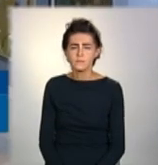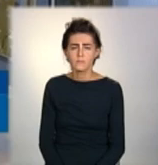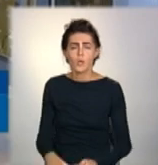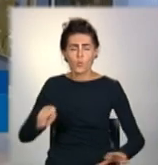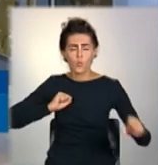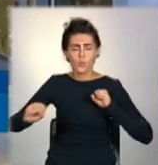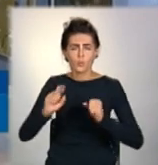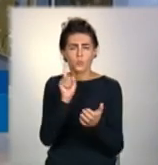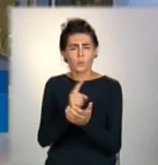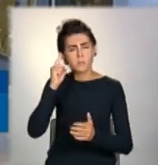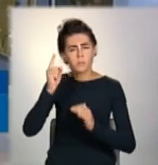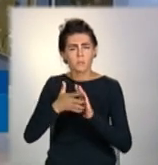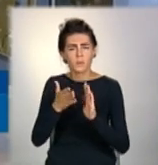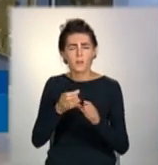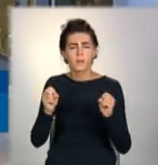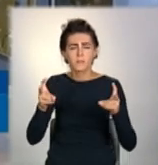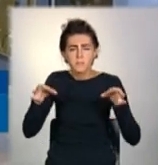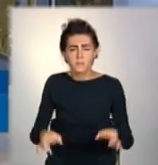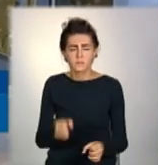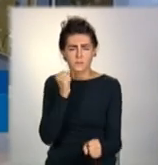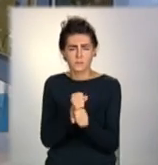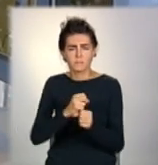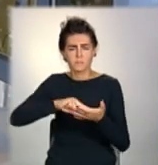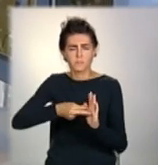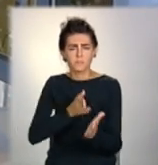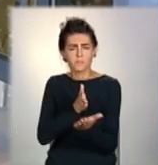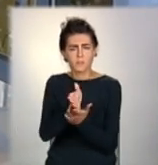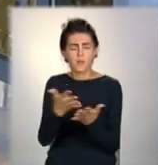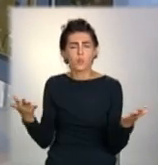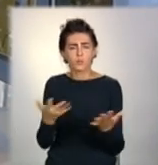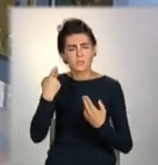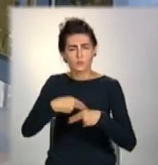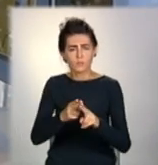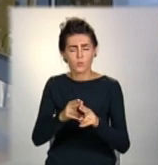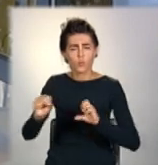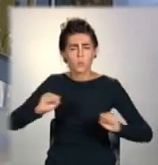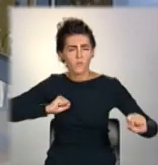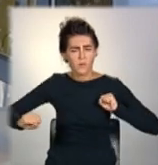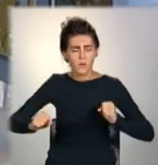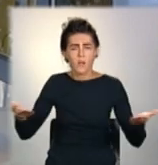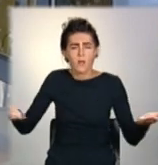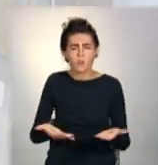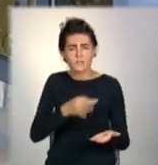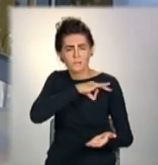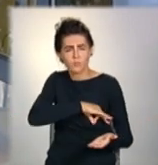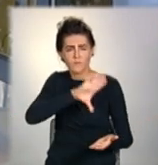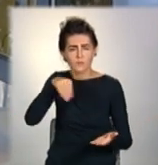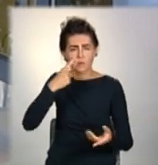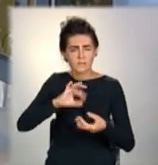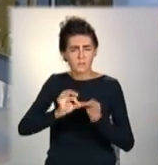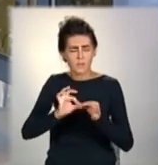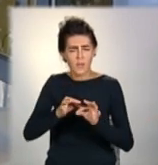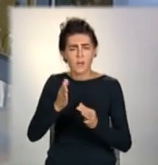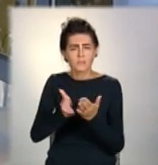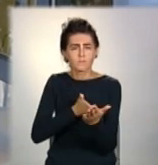розробити стратегію, що це за інструмент управління, які використовувати аналітичні способи,